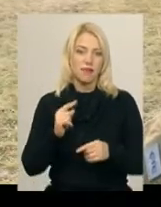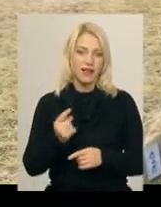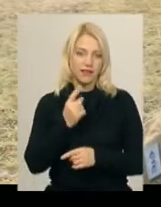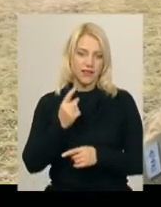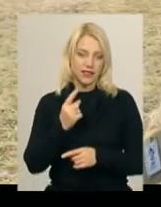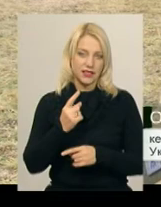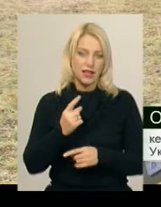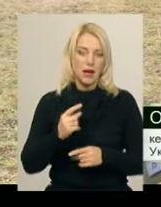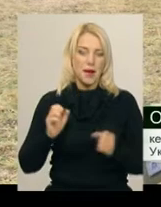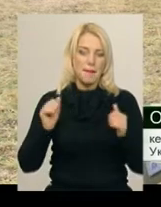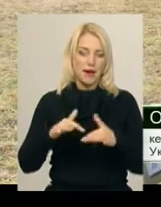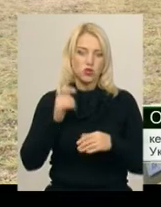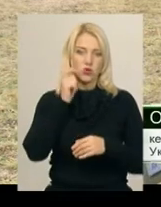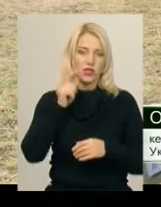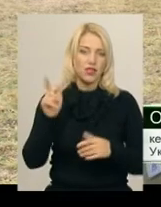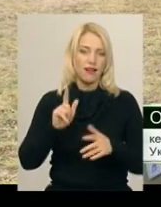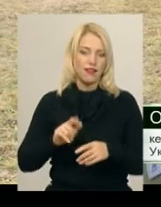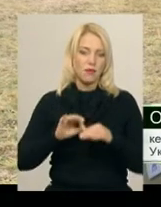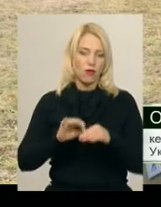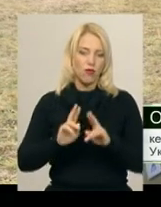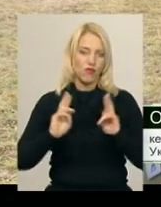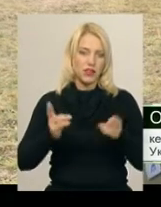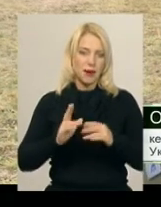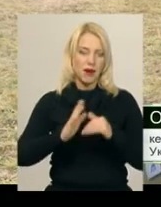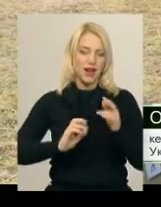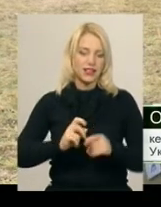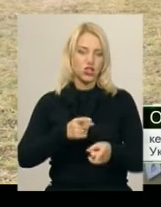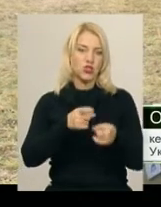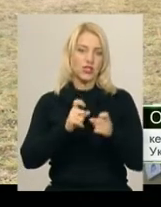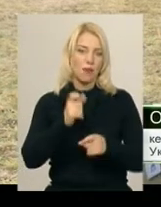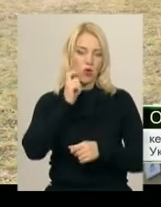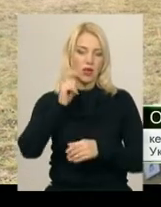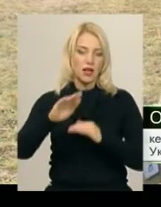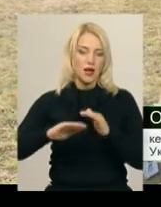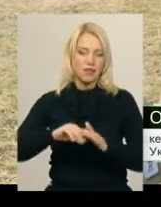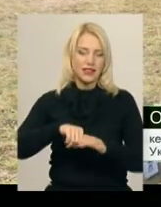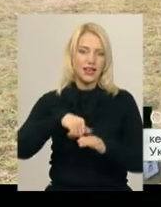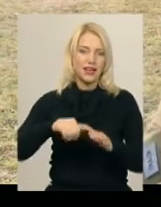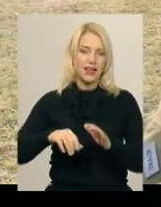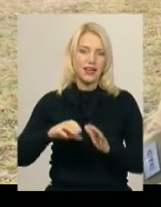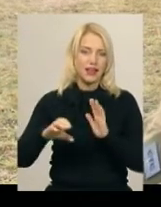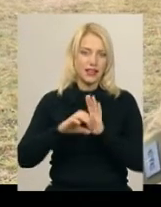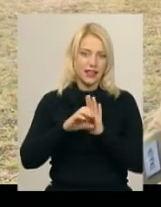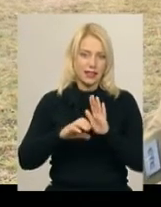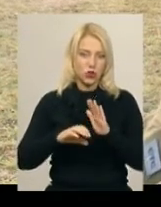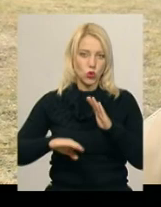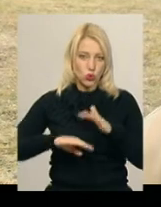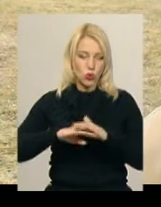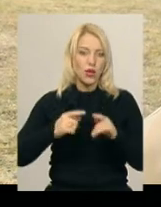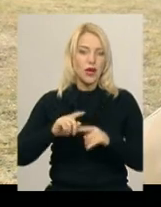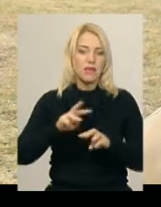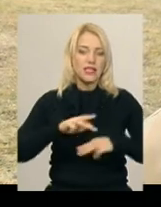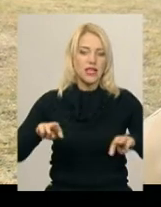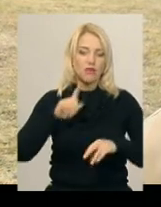Це перший матч України, який проводить Федерація практичної стрільби України. Під егідою Міністерства молоді і спорту України. Почалися не